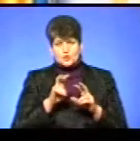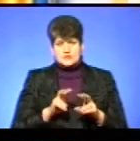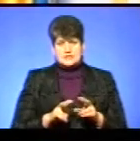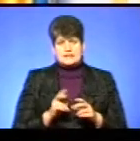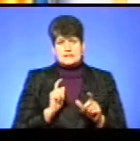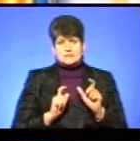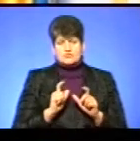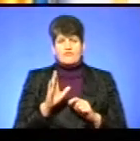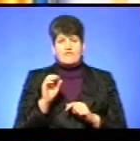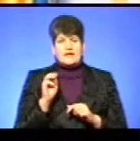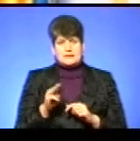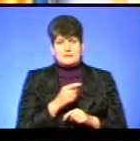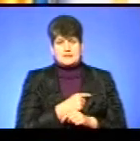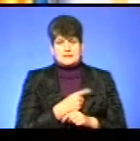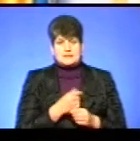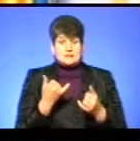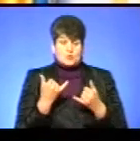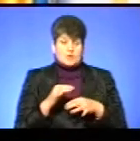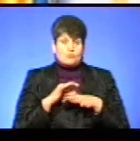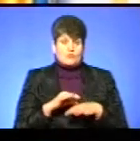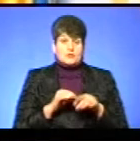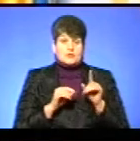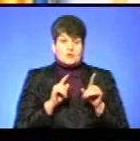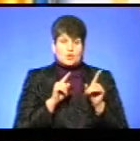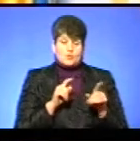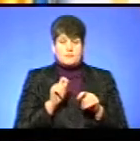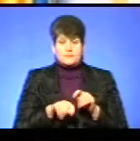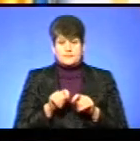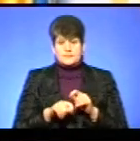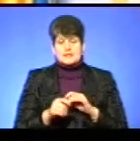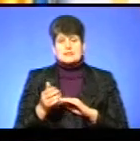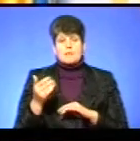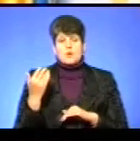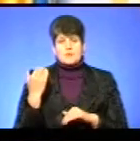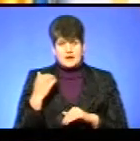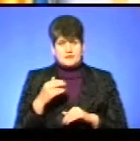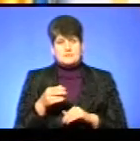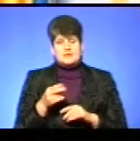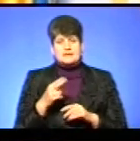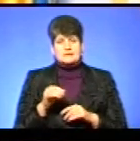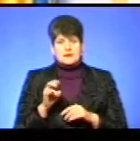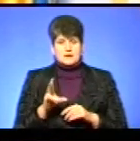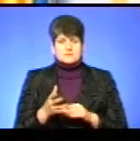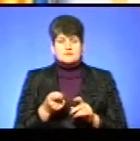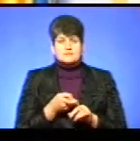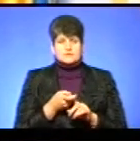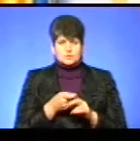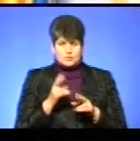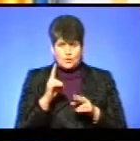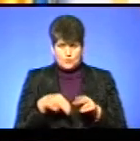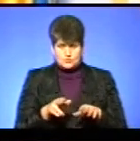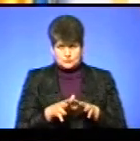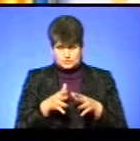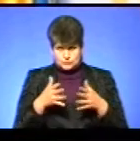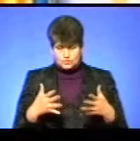ветеринатної медицини. Сьогодні проводяться його дослідження. За попередніми даними, внаслідок патологоанатомічного розтину,